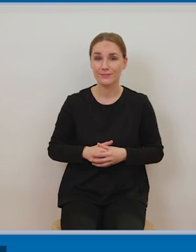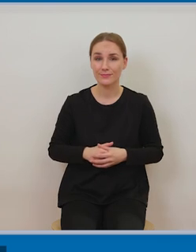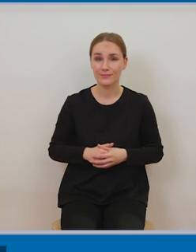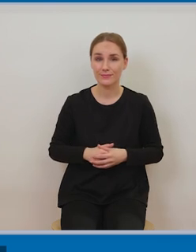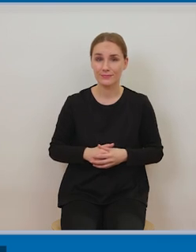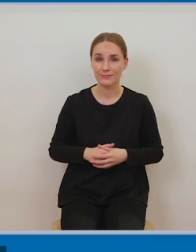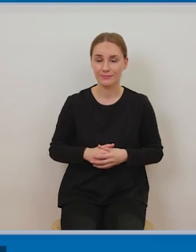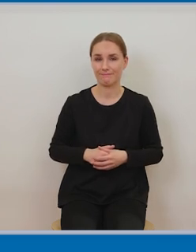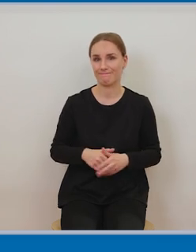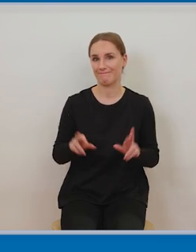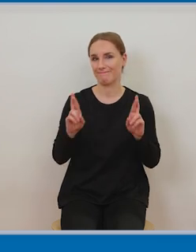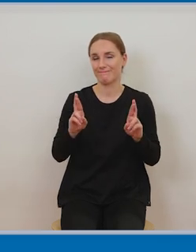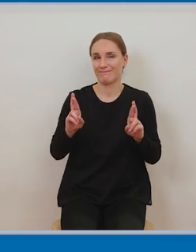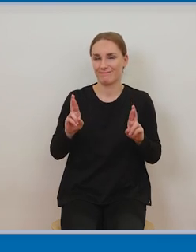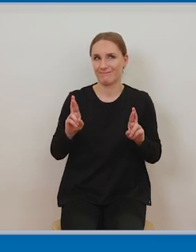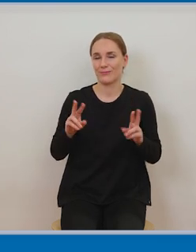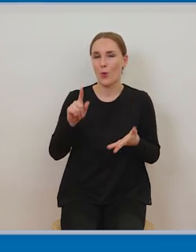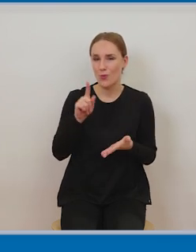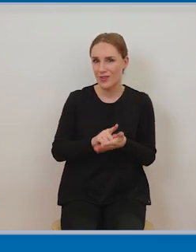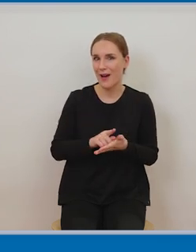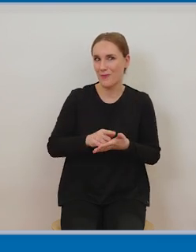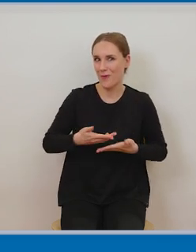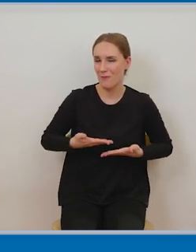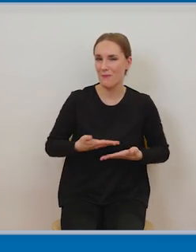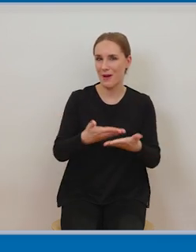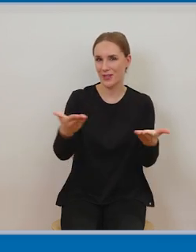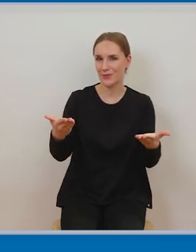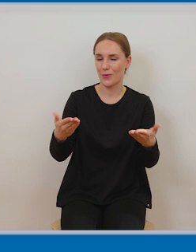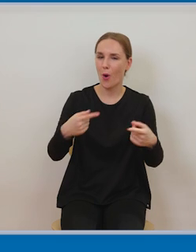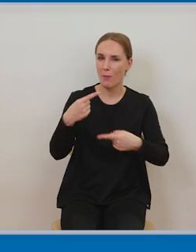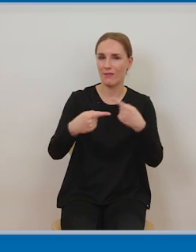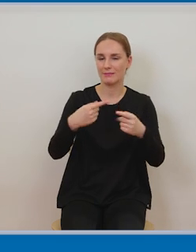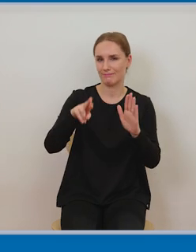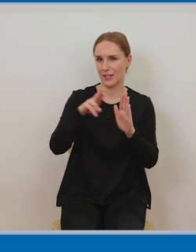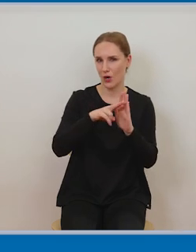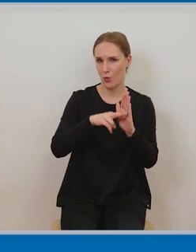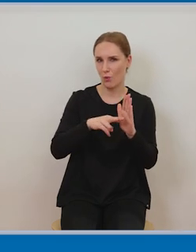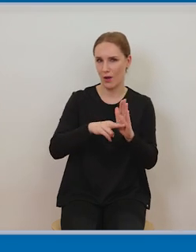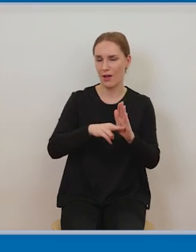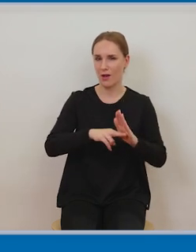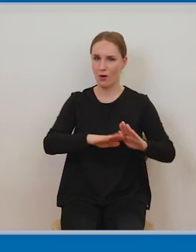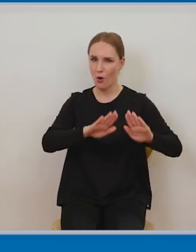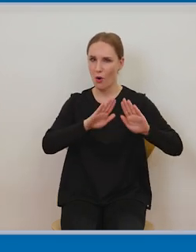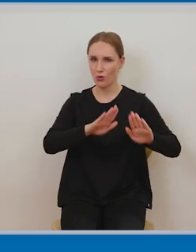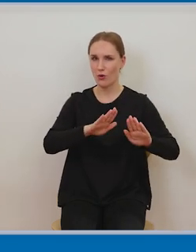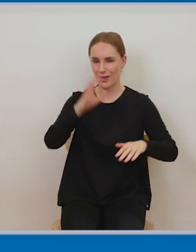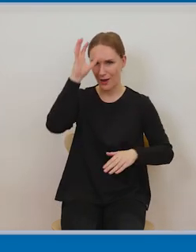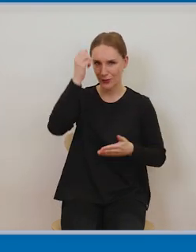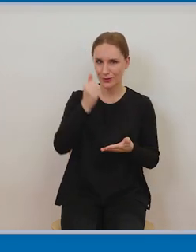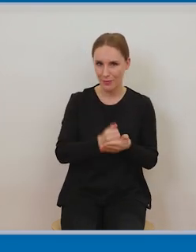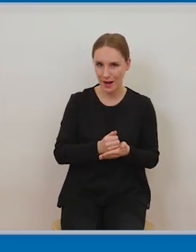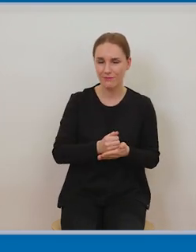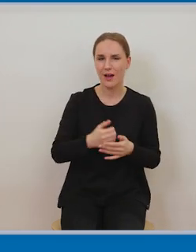fotogramów, wideogramów, programów radiowych ale także że udało nam się pokazać Państwu że